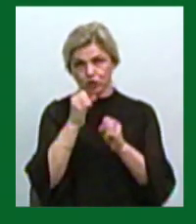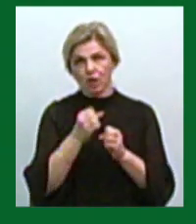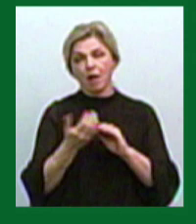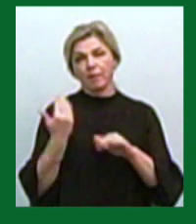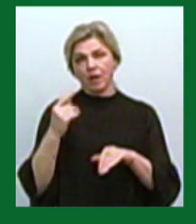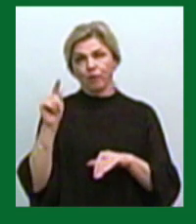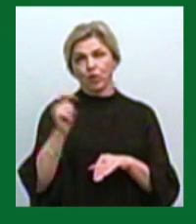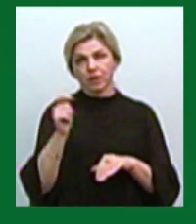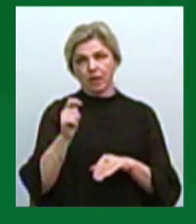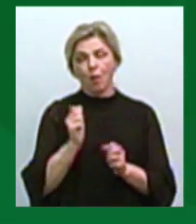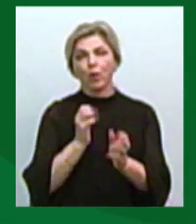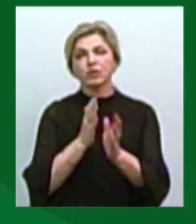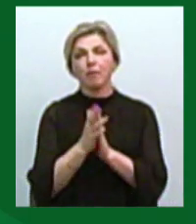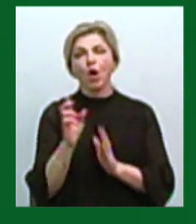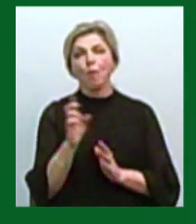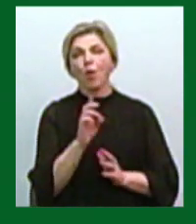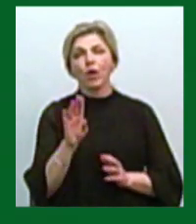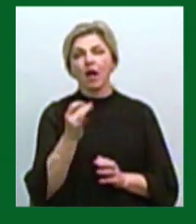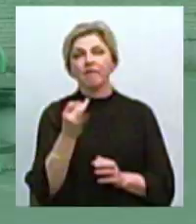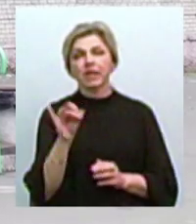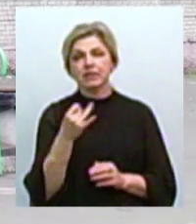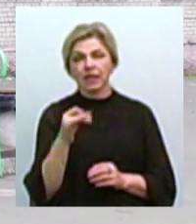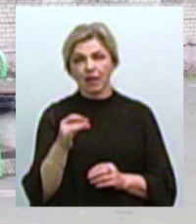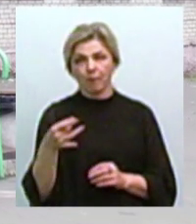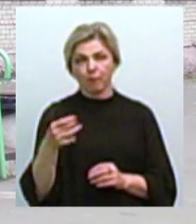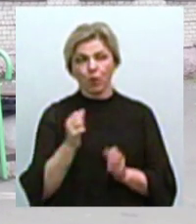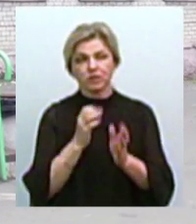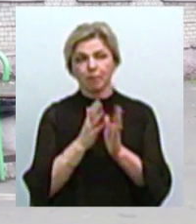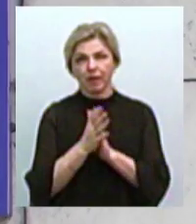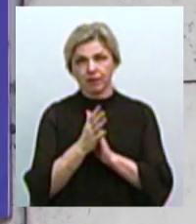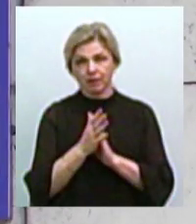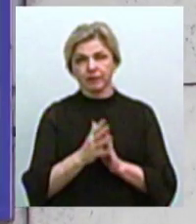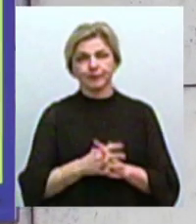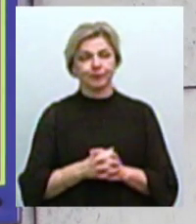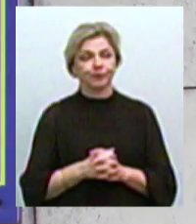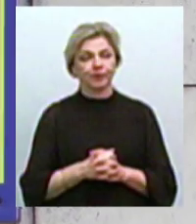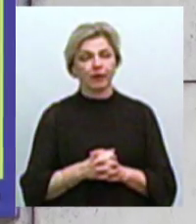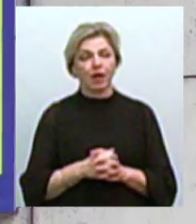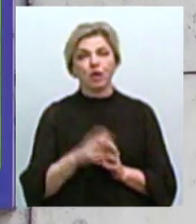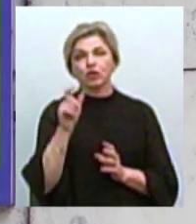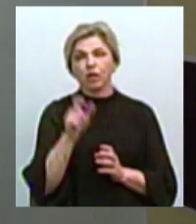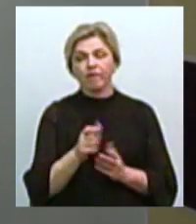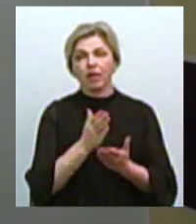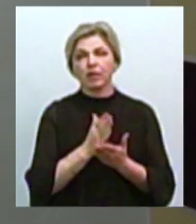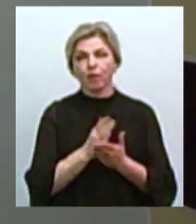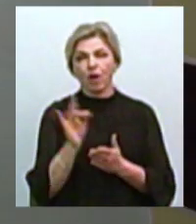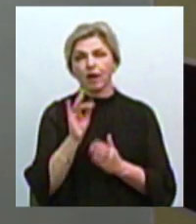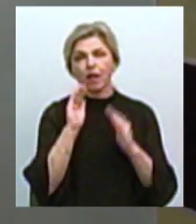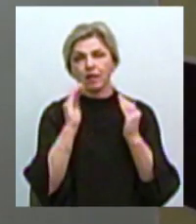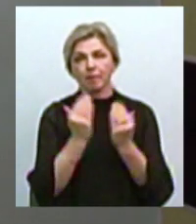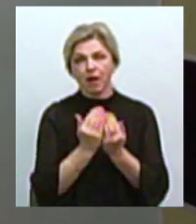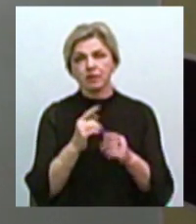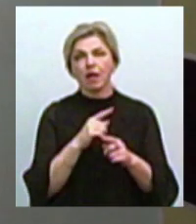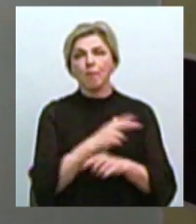на проспекті Богоявленському в Миколаїві. Травмований чоловік перебуває в реанімаційному відділенні лікарні